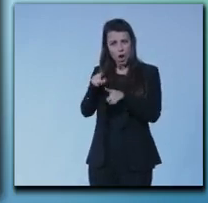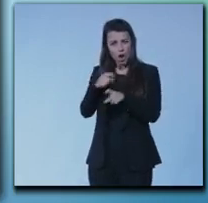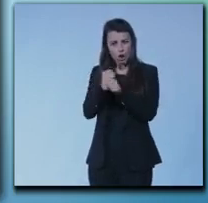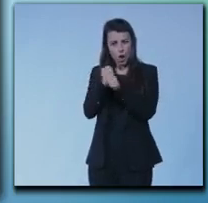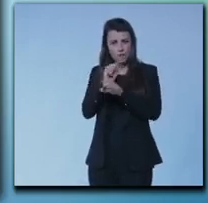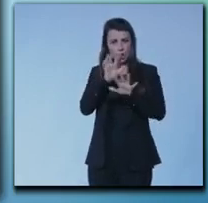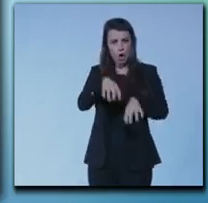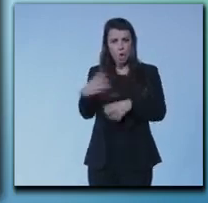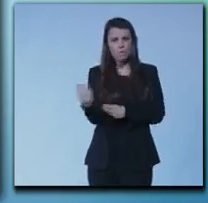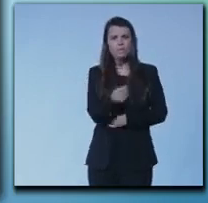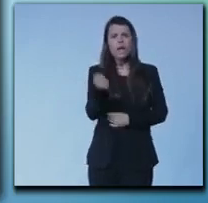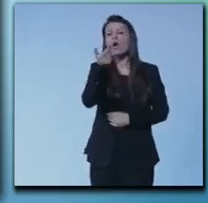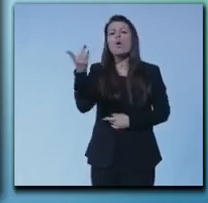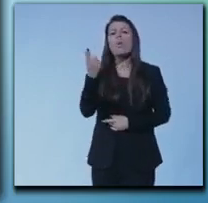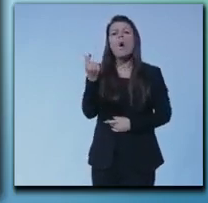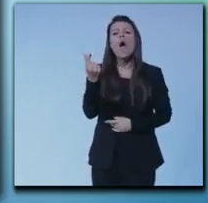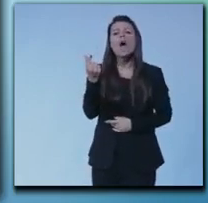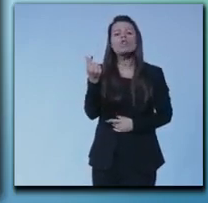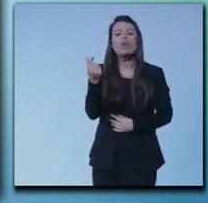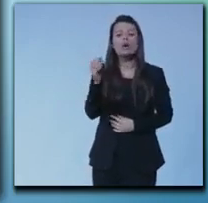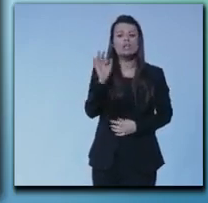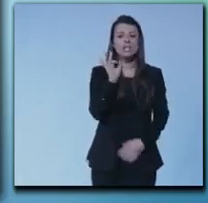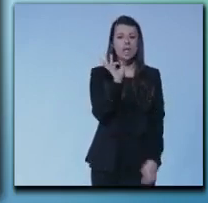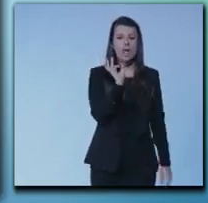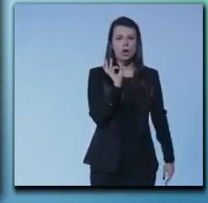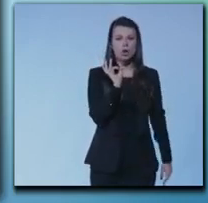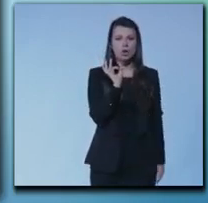straordinario sapete quanto? Zero